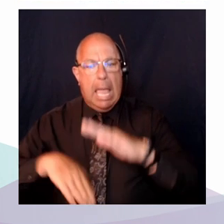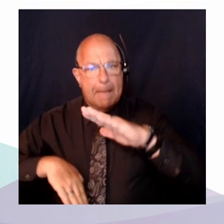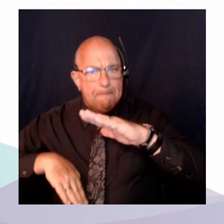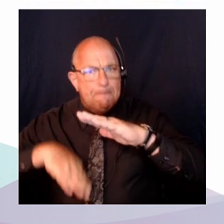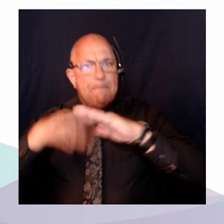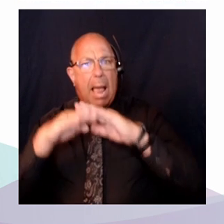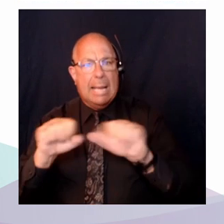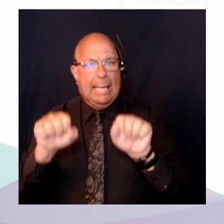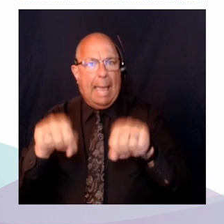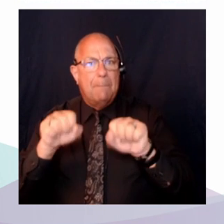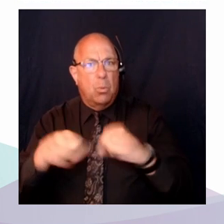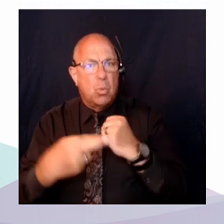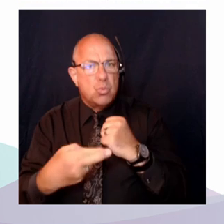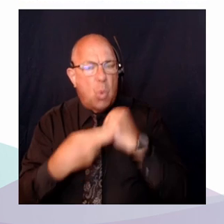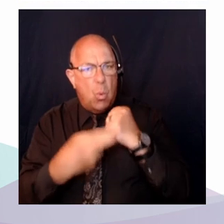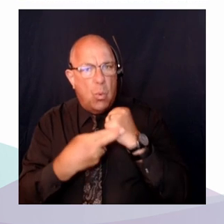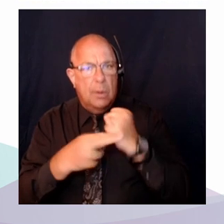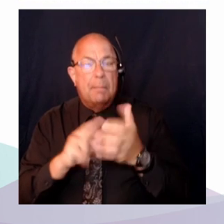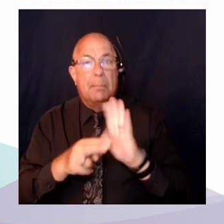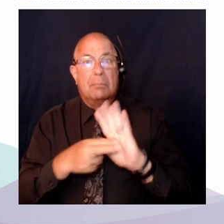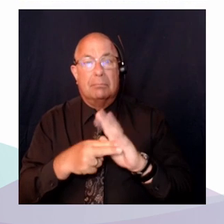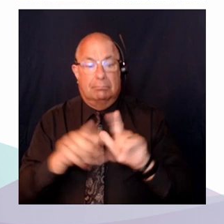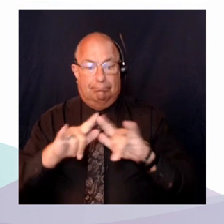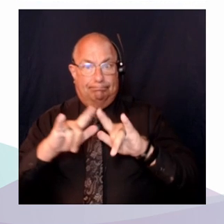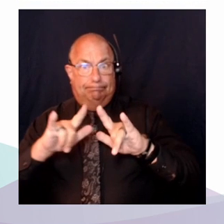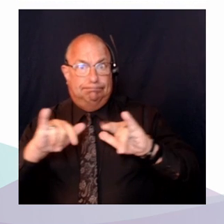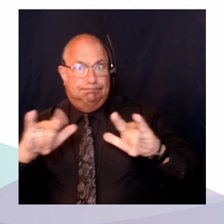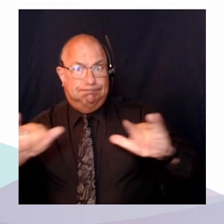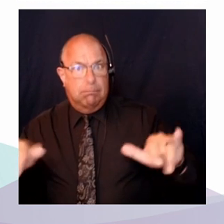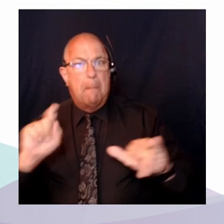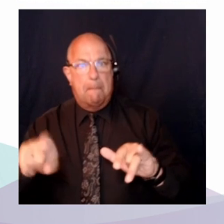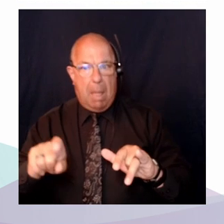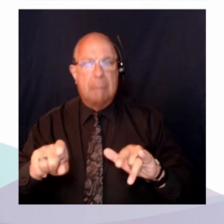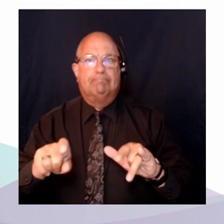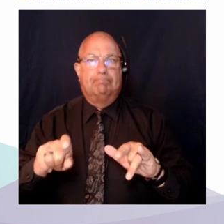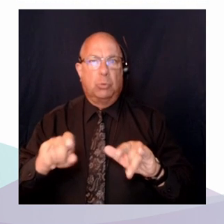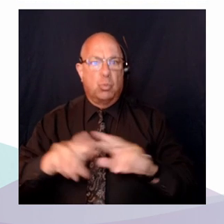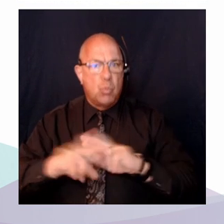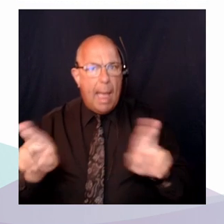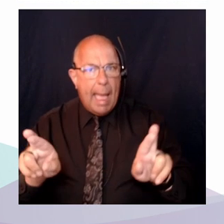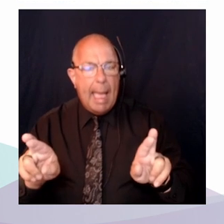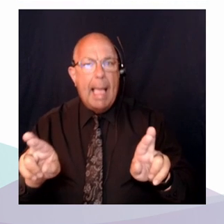ressources disponibles doivent être mobilisées, notamment par la fiscalité.